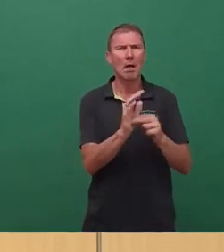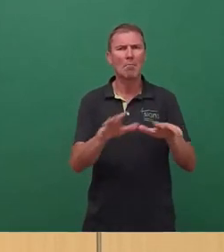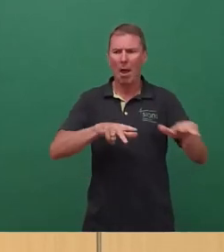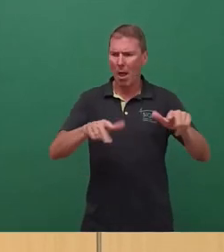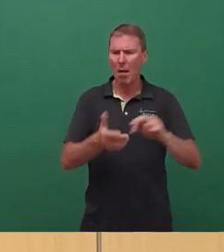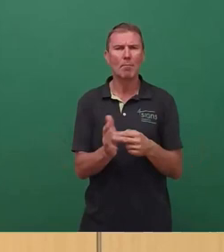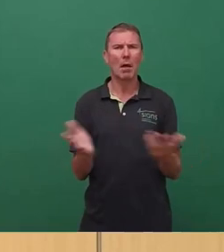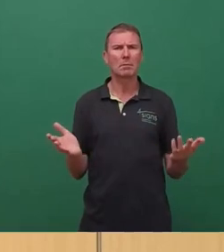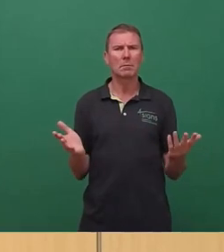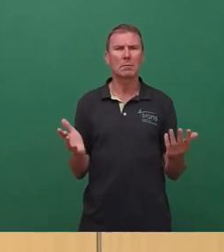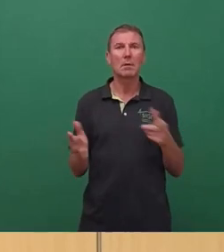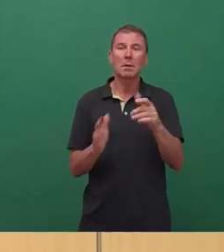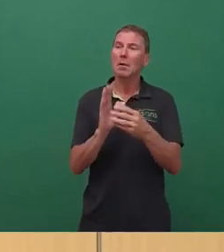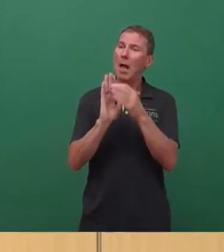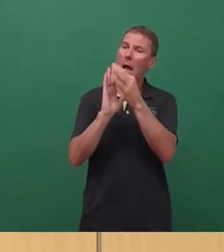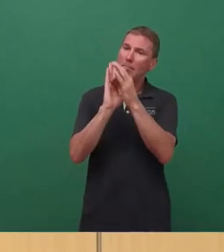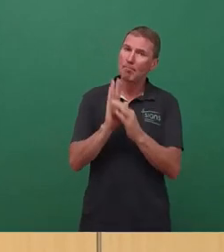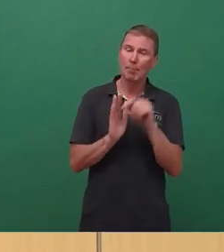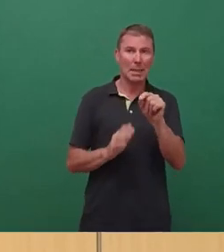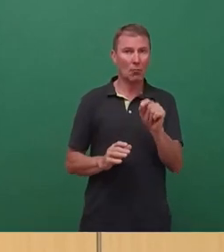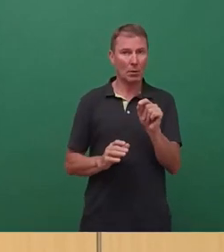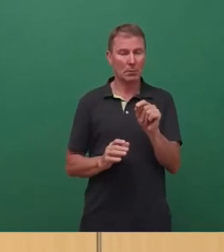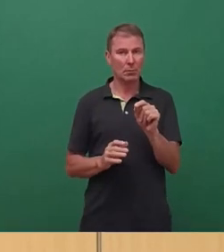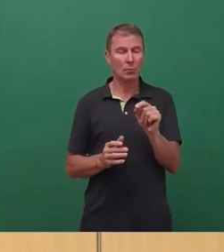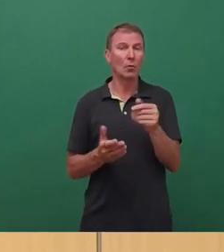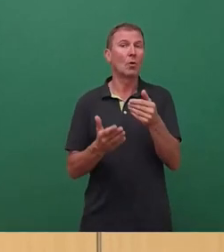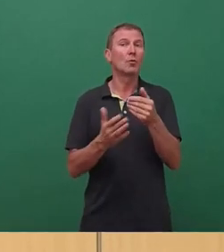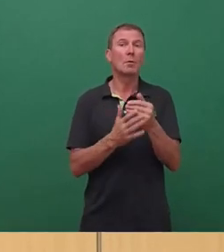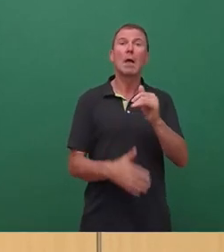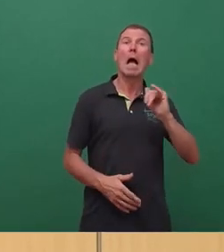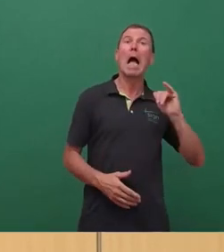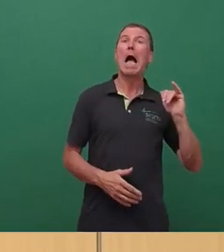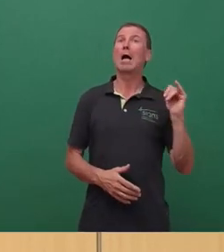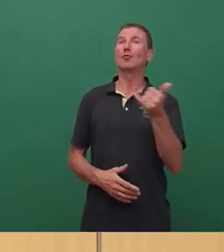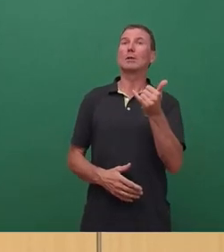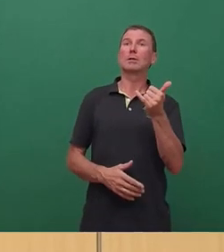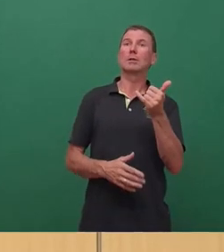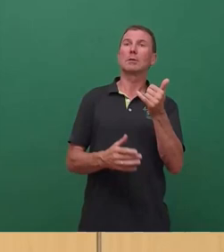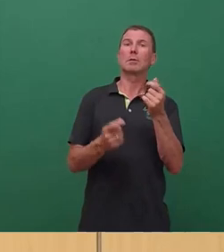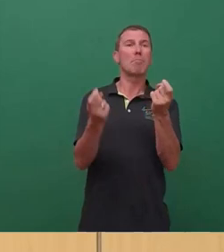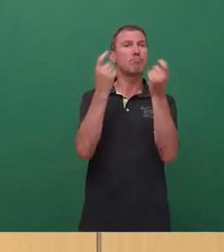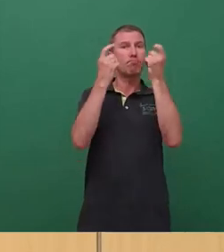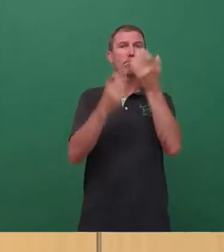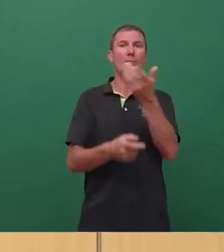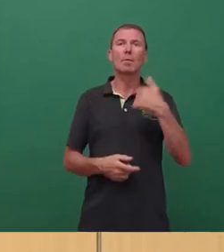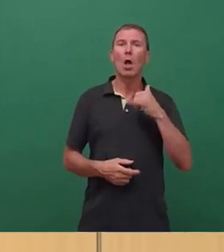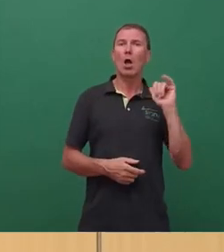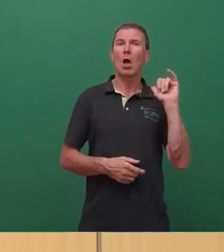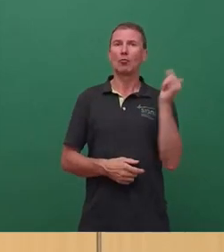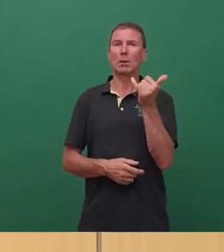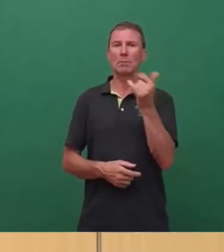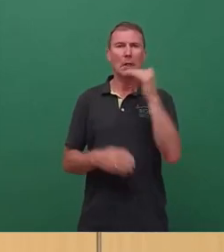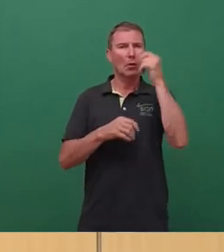diese Randbedingungen, wie zum Beispiel auch, dass es ein touristischer Attraktor ist. Wir wollen ja, dass die Touristen, wenn sie über die